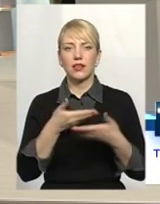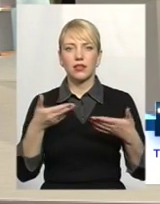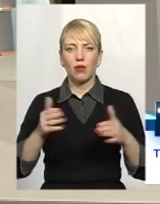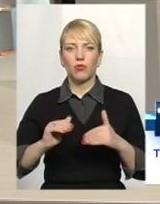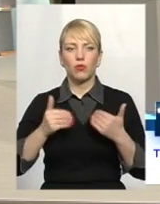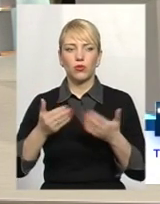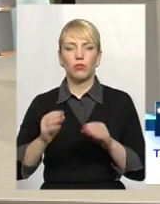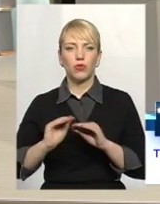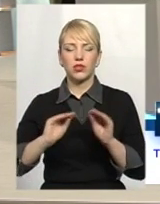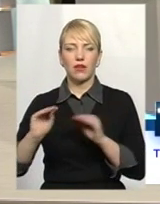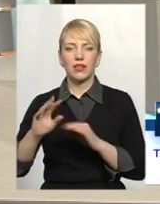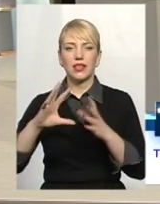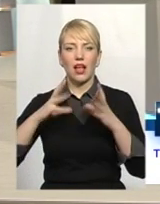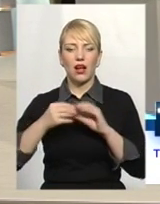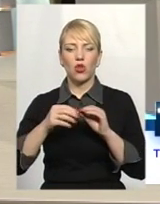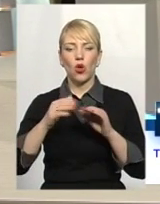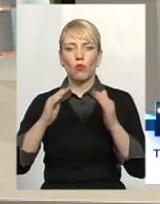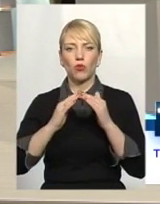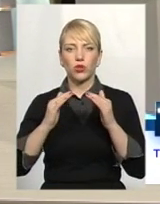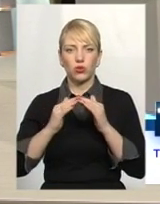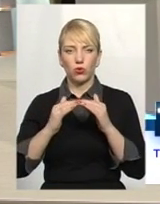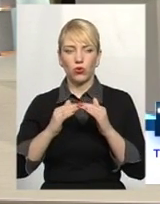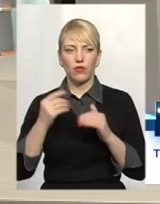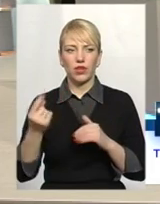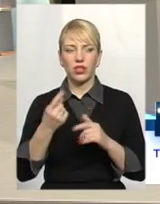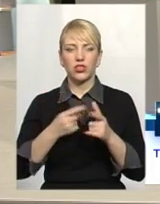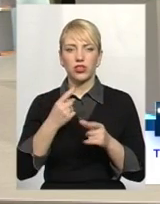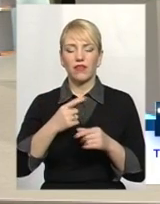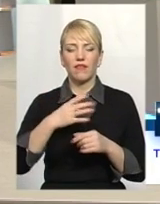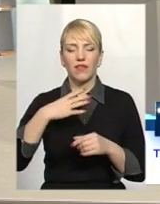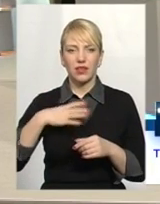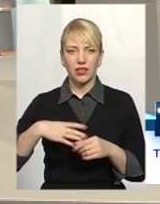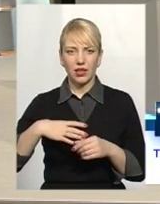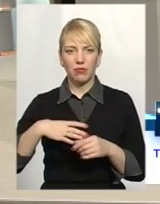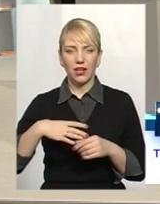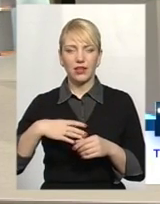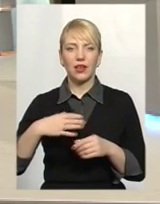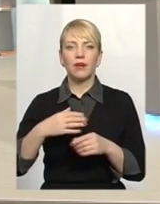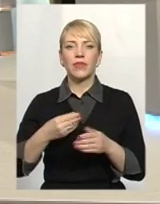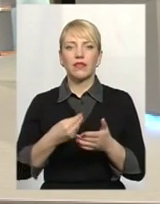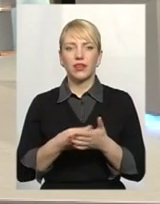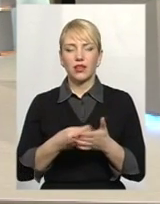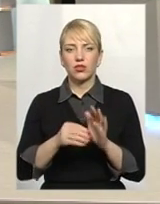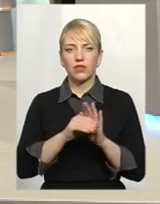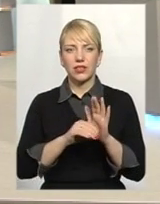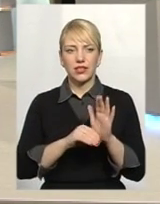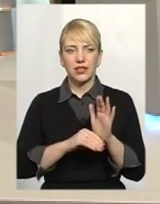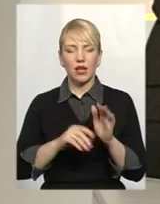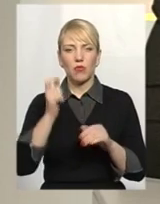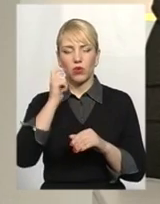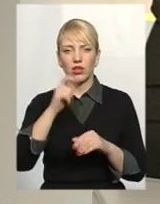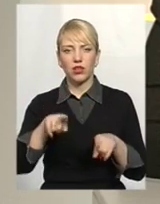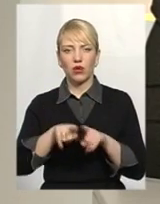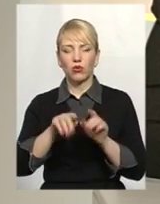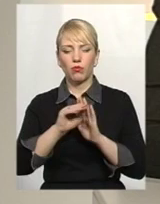поставити загальнобудинкові. Чи витримає фінансова система країни от таку програму, і які ще джерела